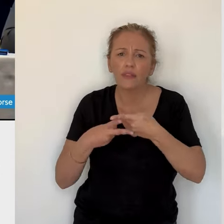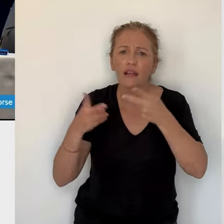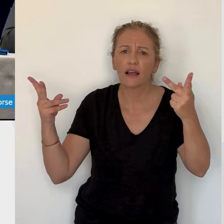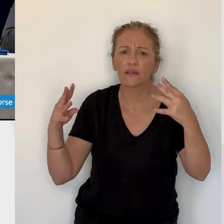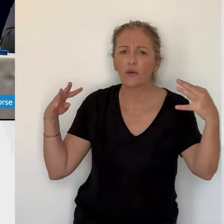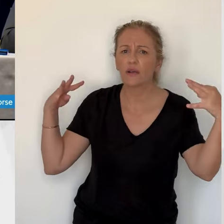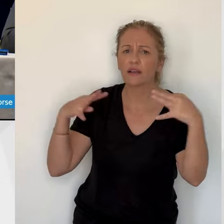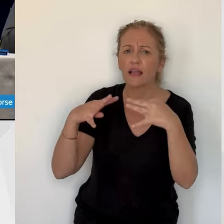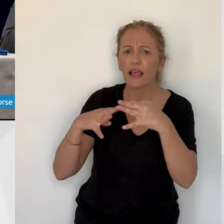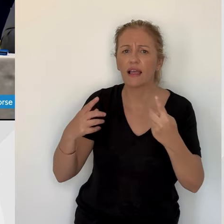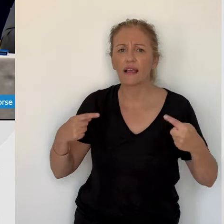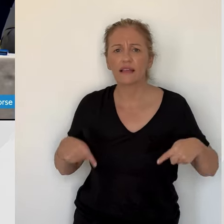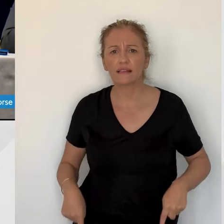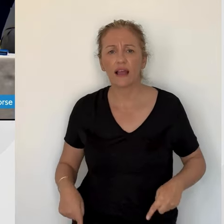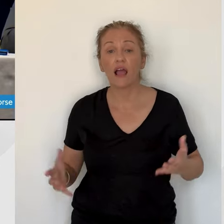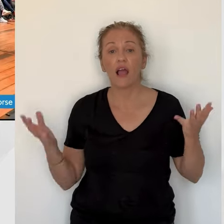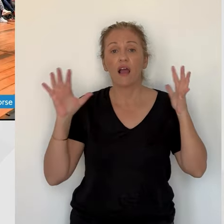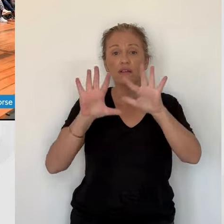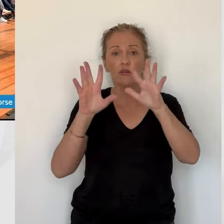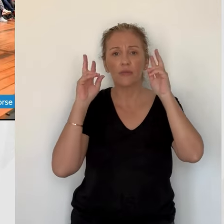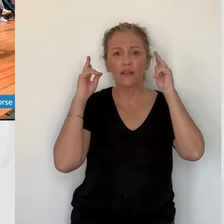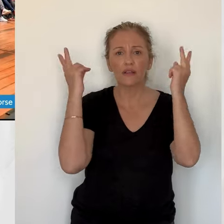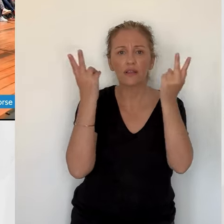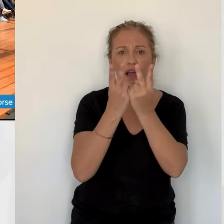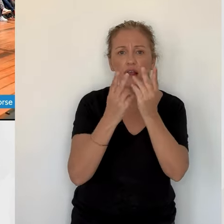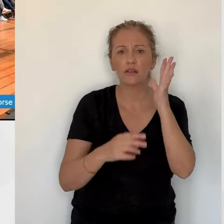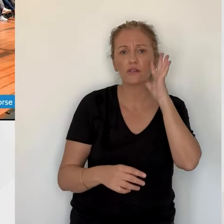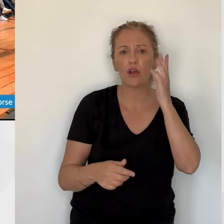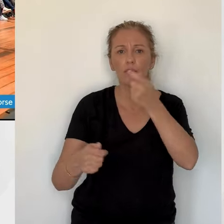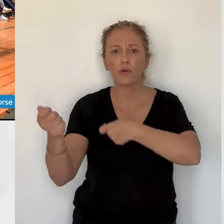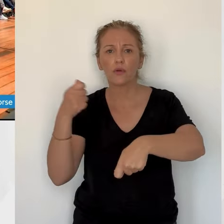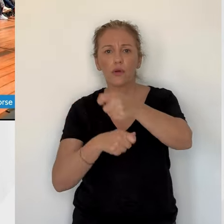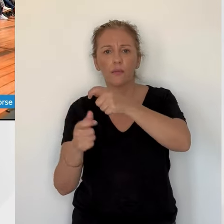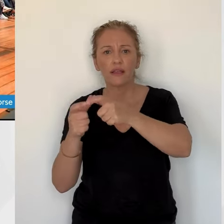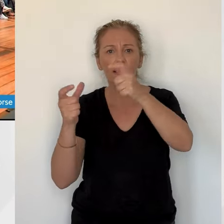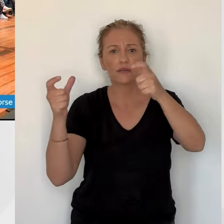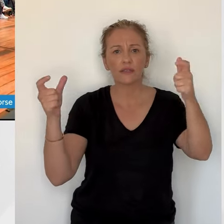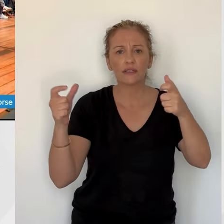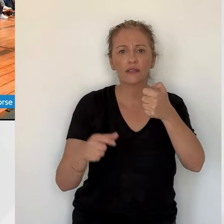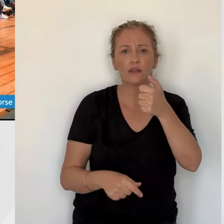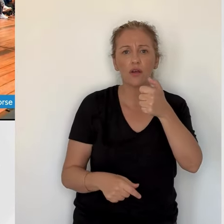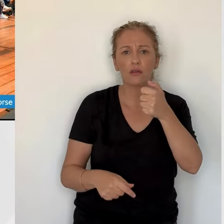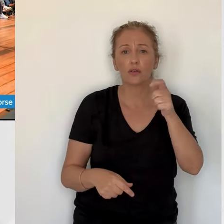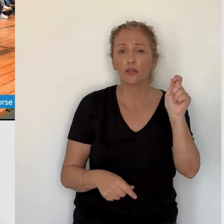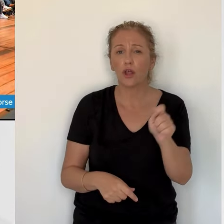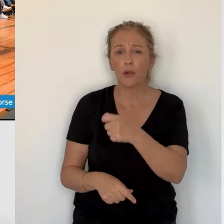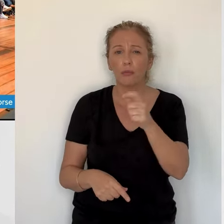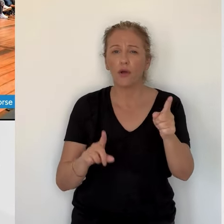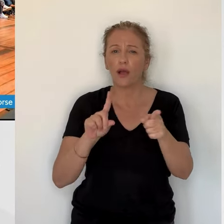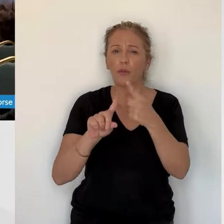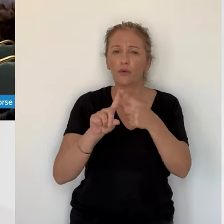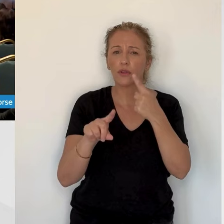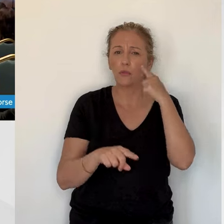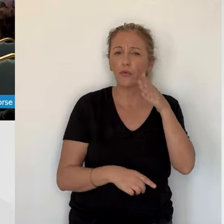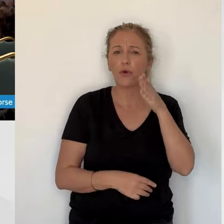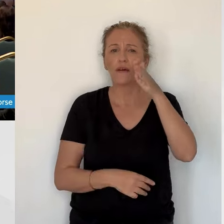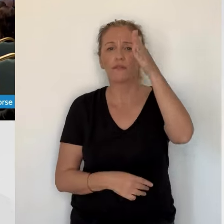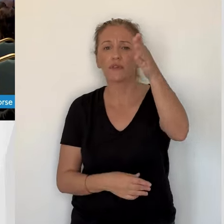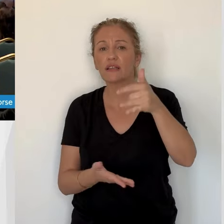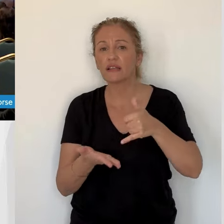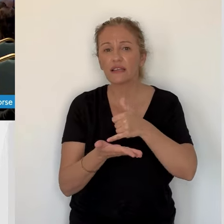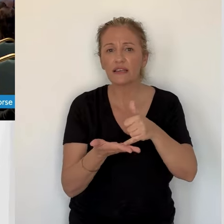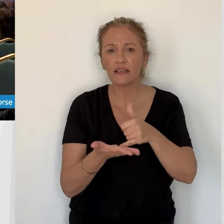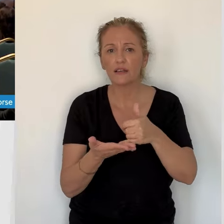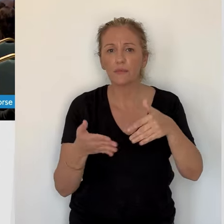Le coup de gueule de Gilles Siméonis, ou plutôt la déclaration de guerre à l'Etat. L'Assemblée Générale de la Chambre de